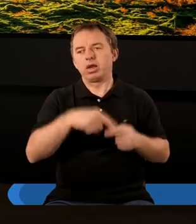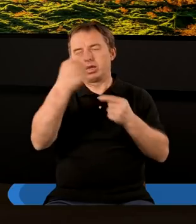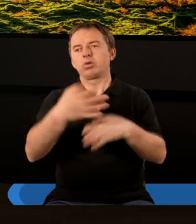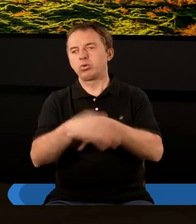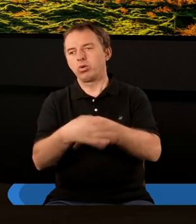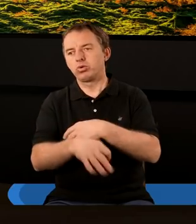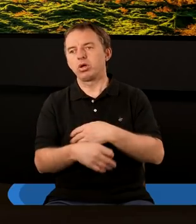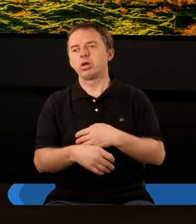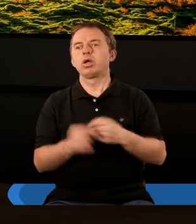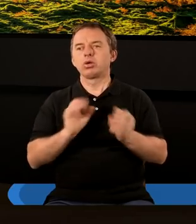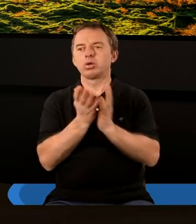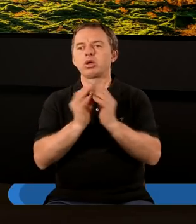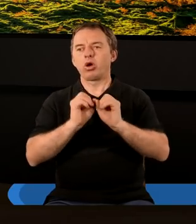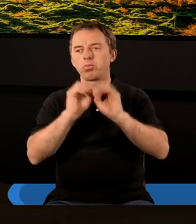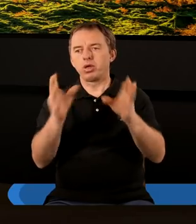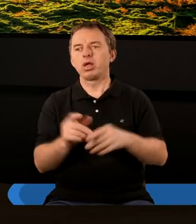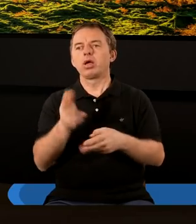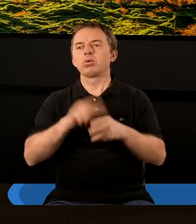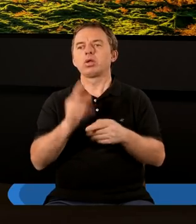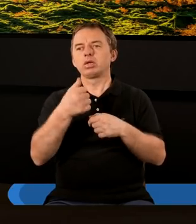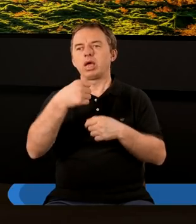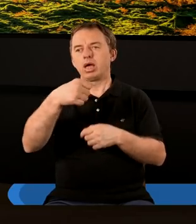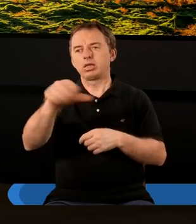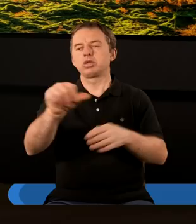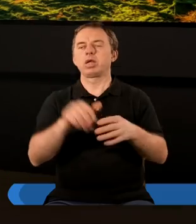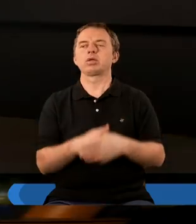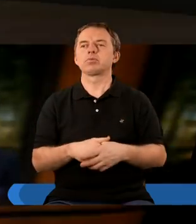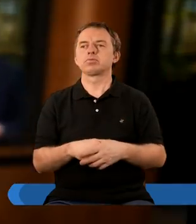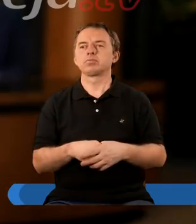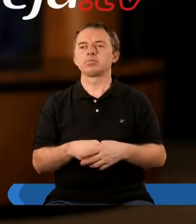na kolejne studium z Księgi Objawienia, które będzie za tydzień.